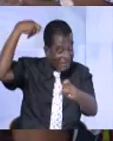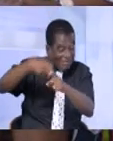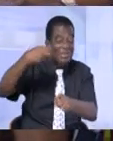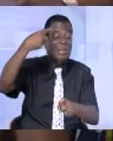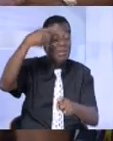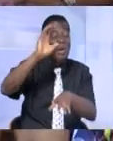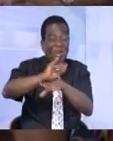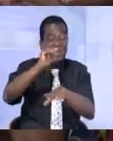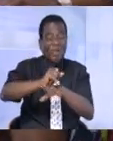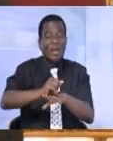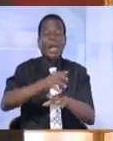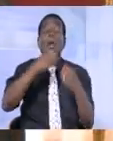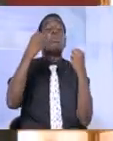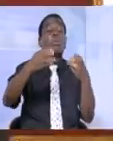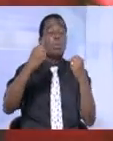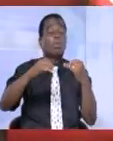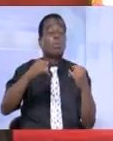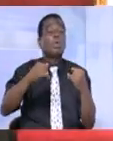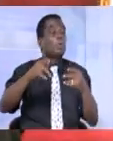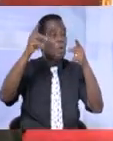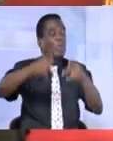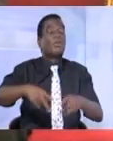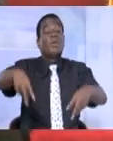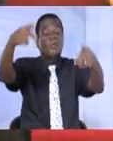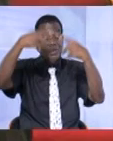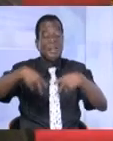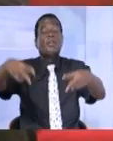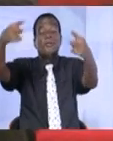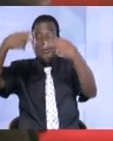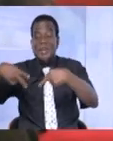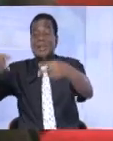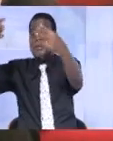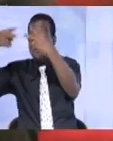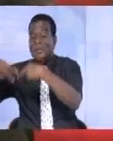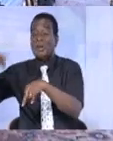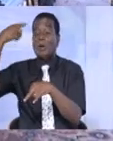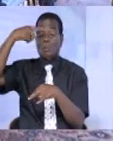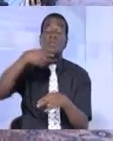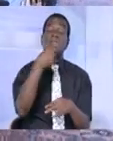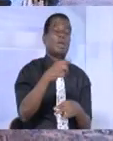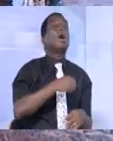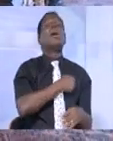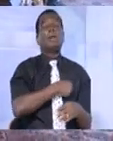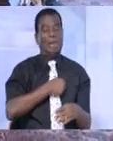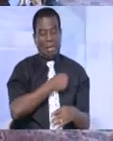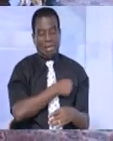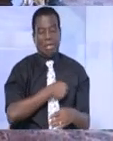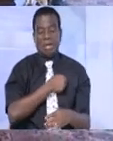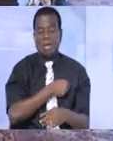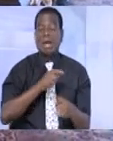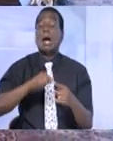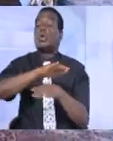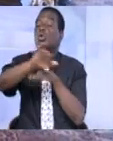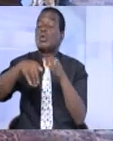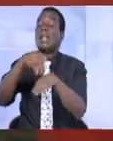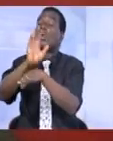présence à Abidjan traduit la solidarité du Mali à l'égard du peuple ivoirien et de son président après l'attaque terroriste que la Côte